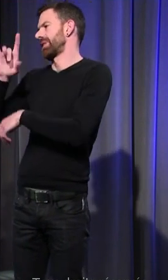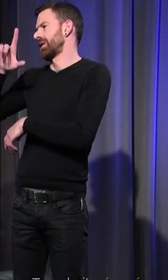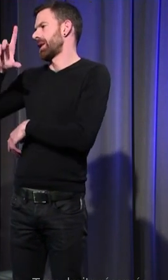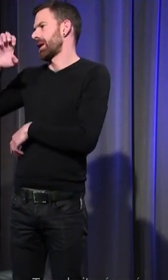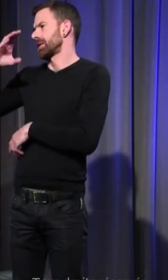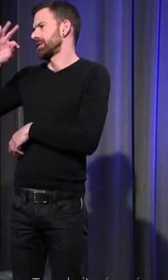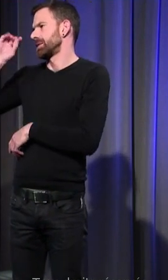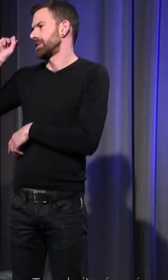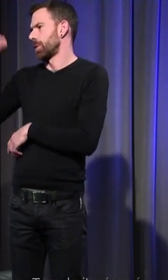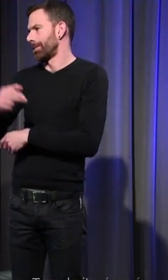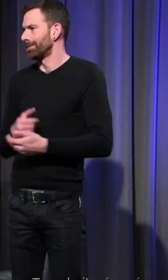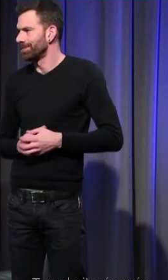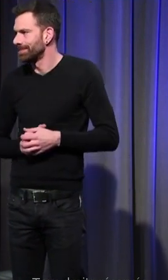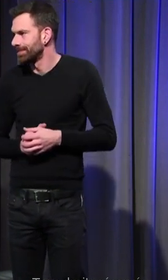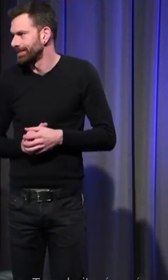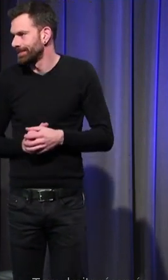oui